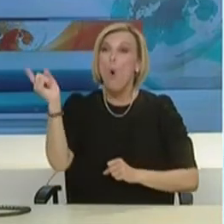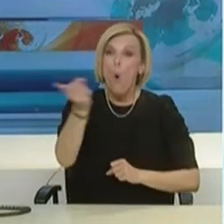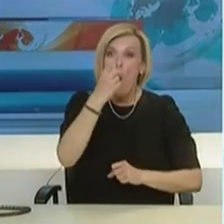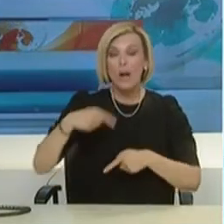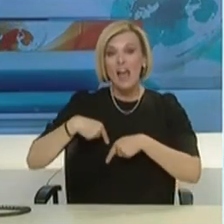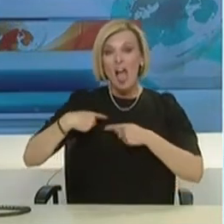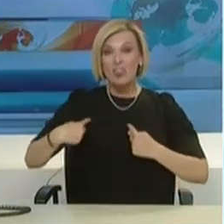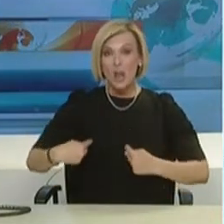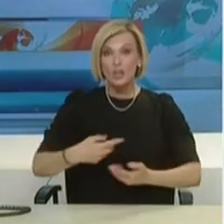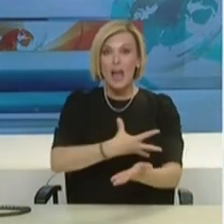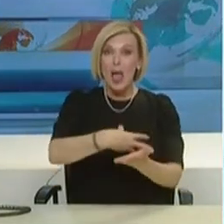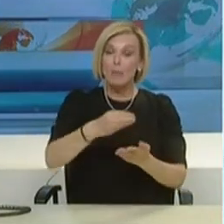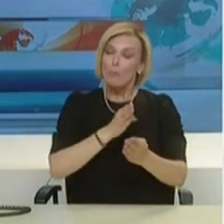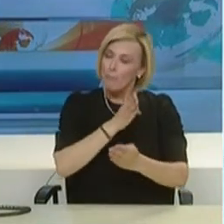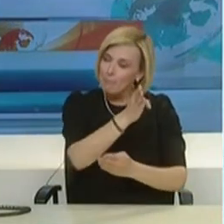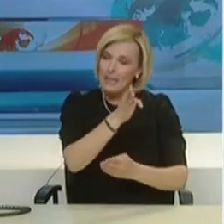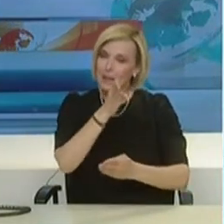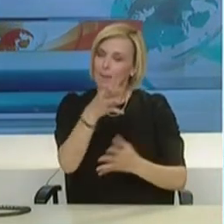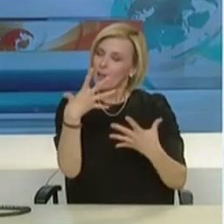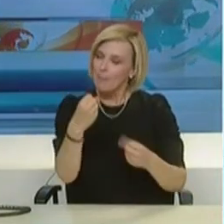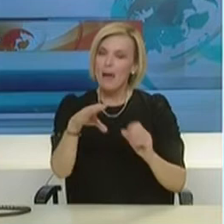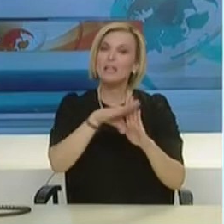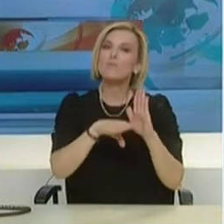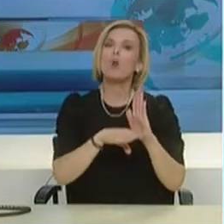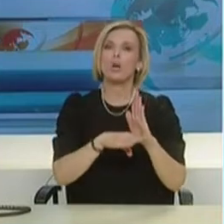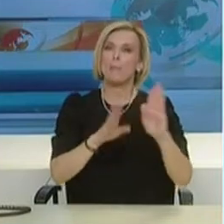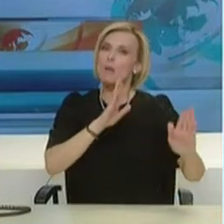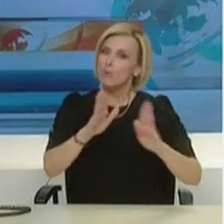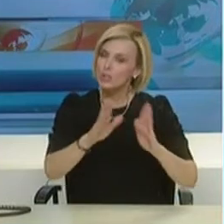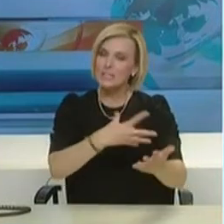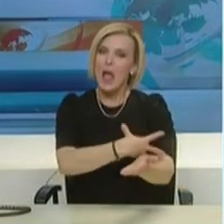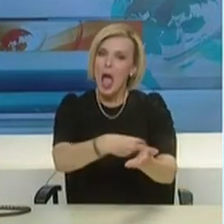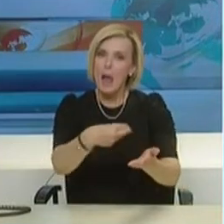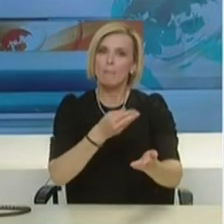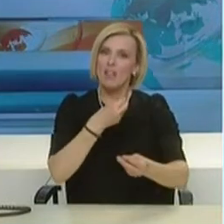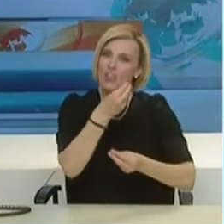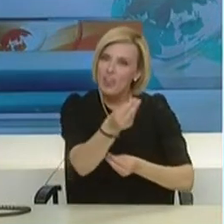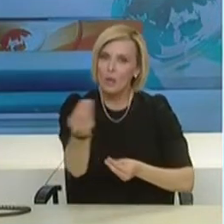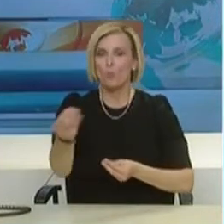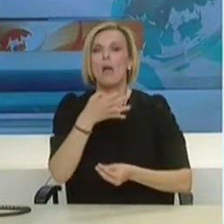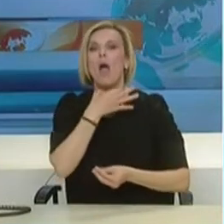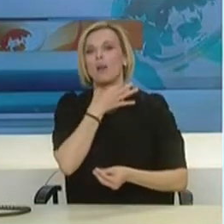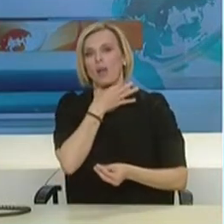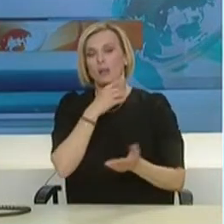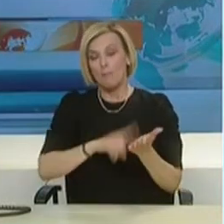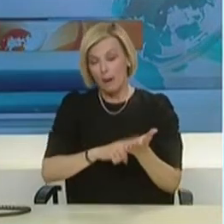εξασφαλιστεί αυτό το πολύτιμο αγαθό και να υπάρχει επάρκεια αίματος για αυτούς τους συμπολίτες μας που το έχουν ανάγκη.